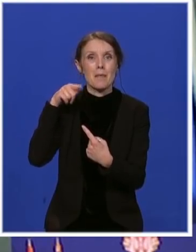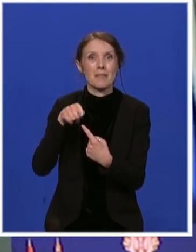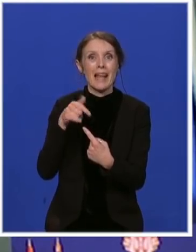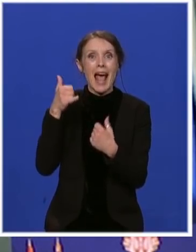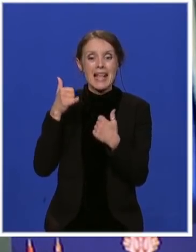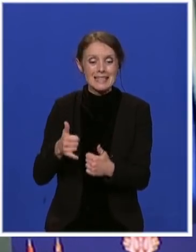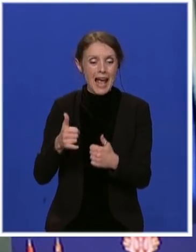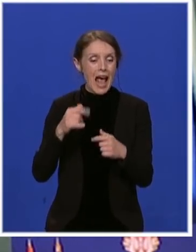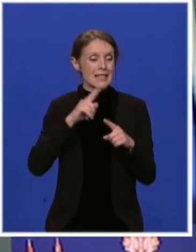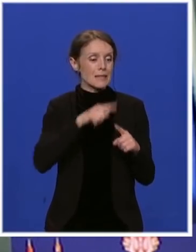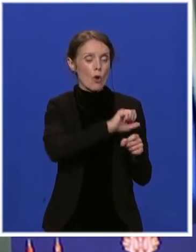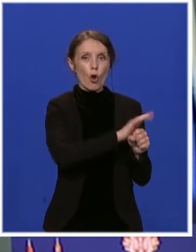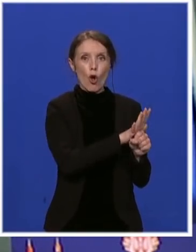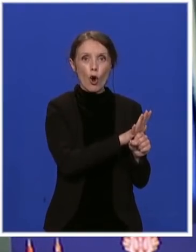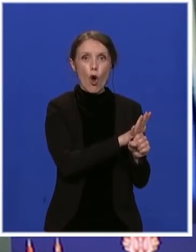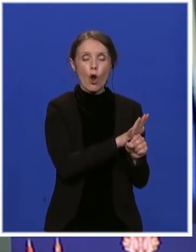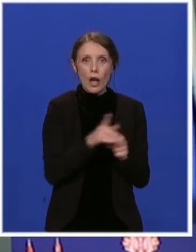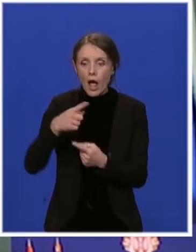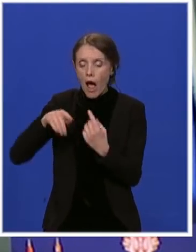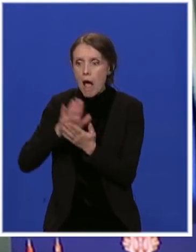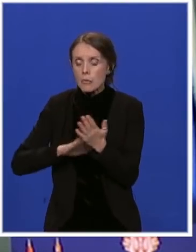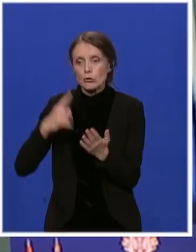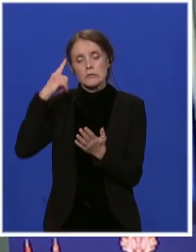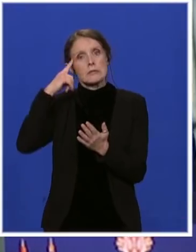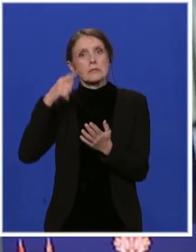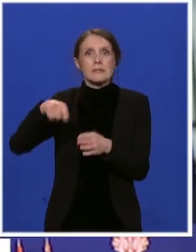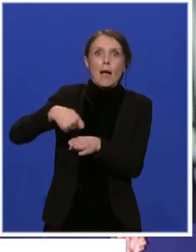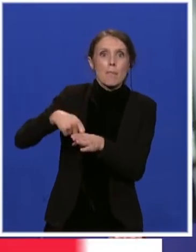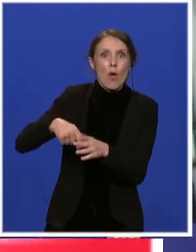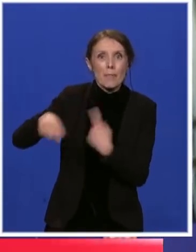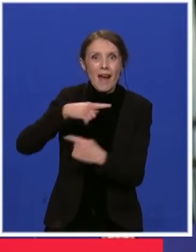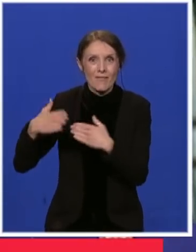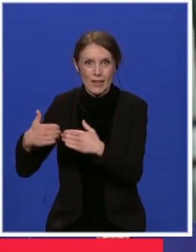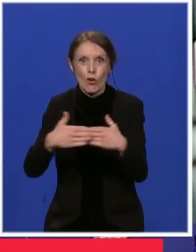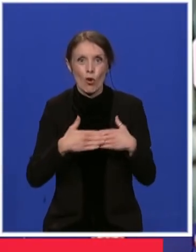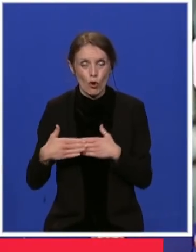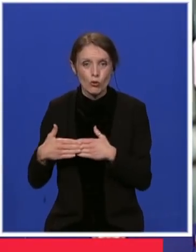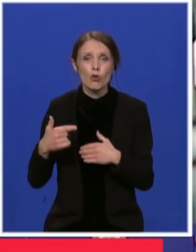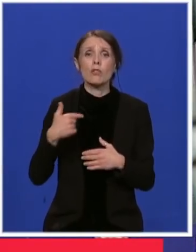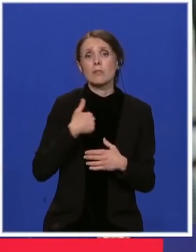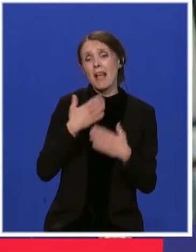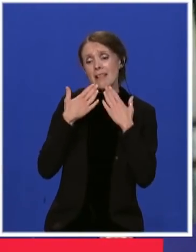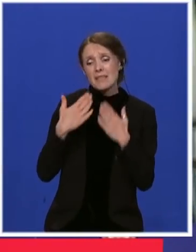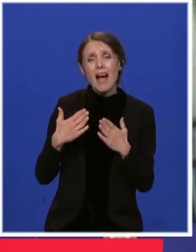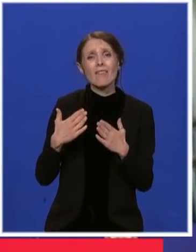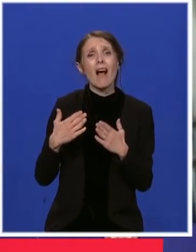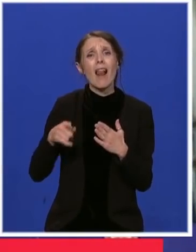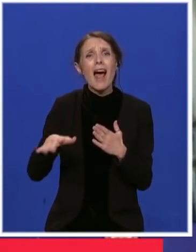pregovarački sto i da se popravi i zahvalan sam cijelom regionu u tome.